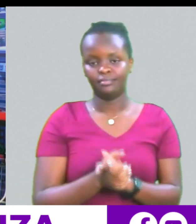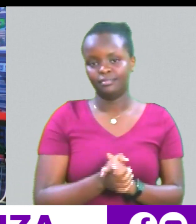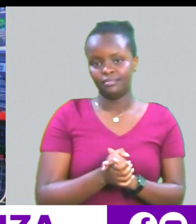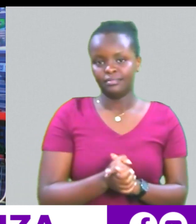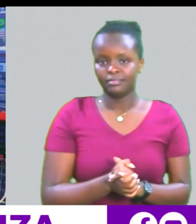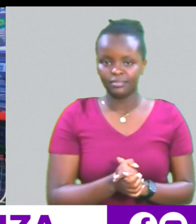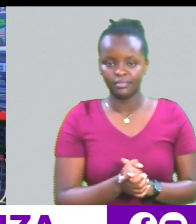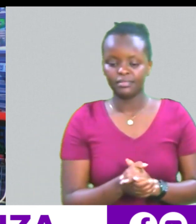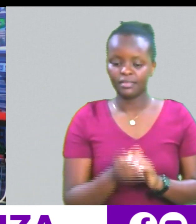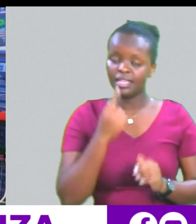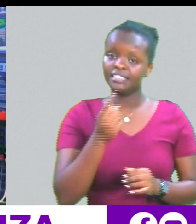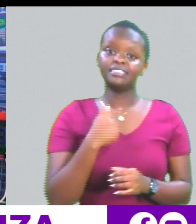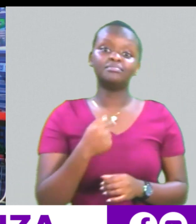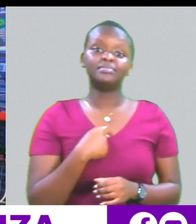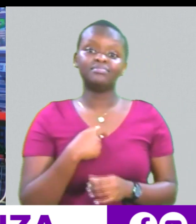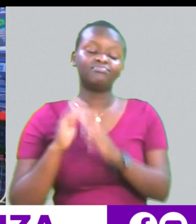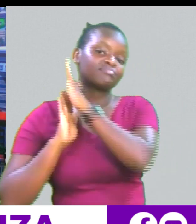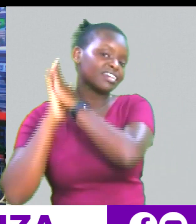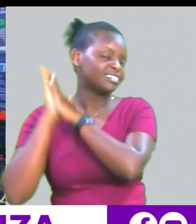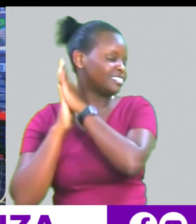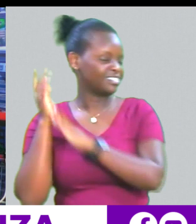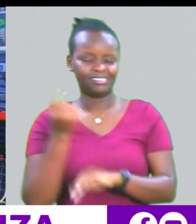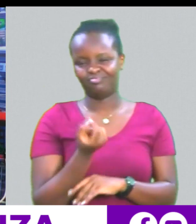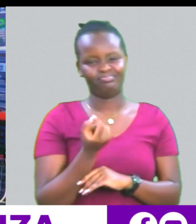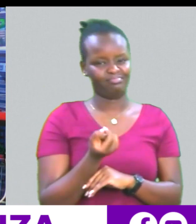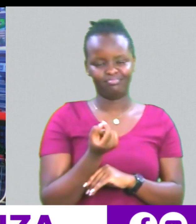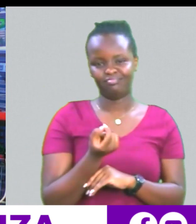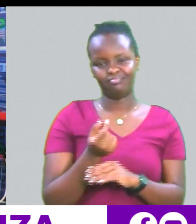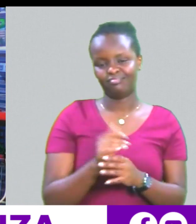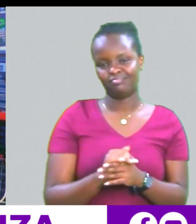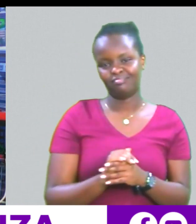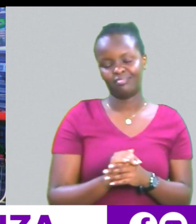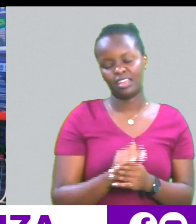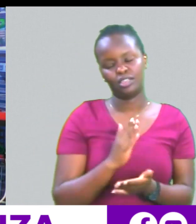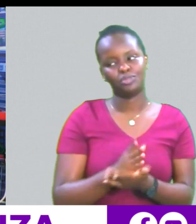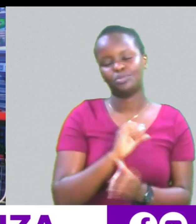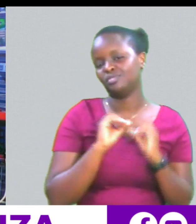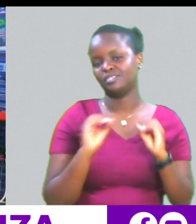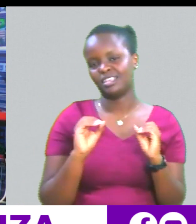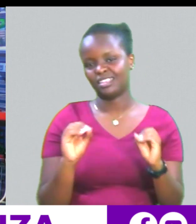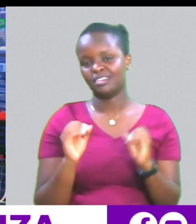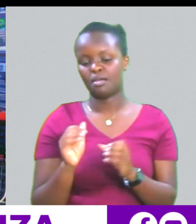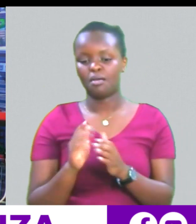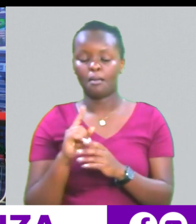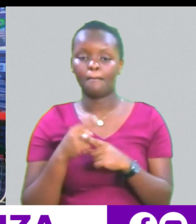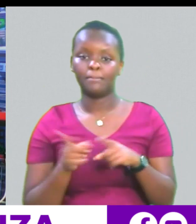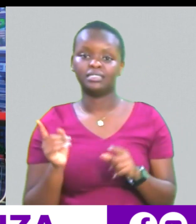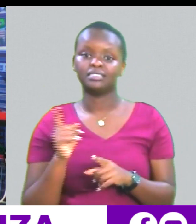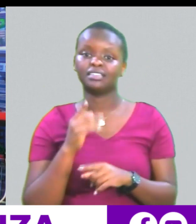nyingia nyingia nyingia na